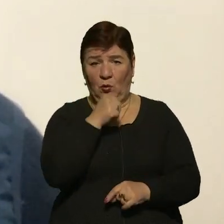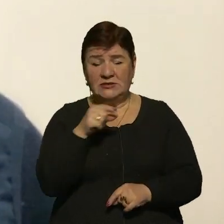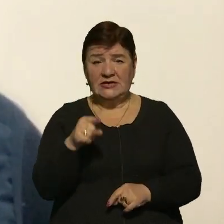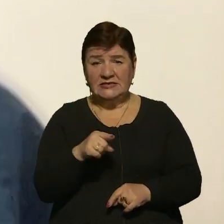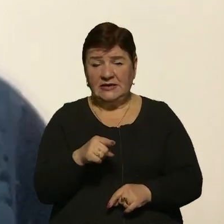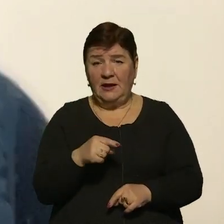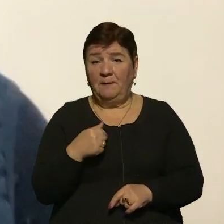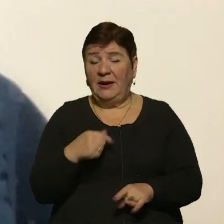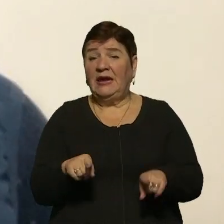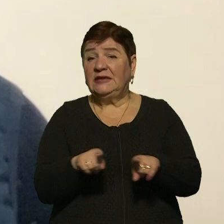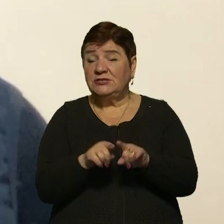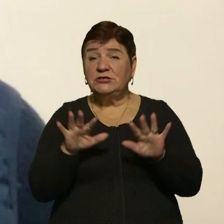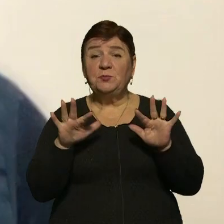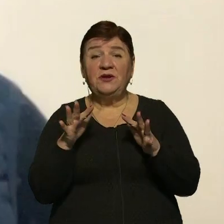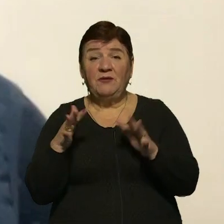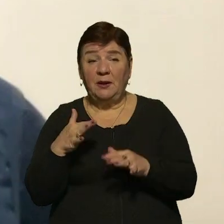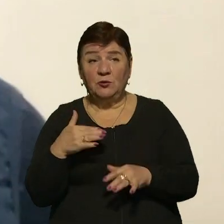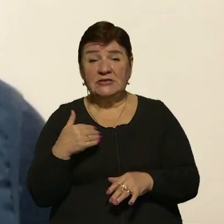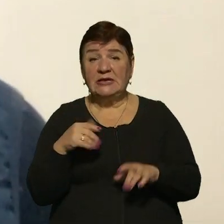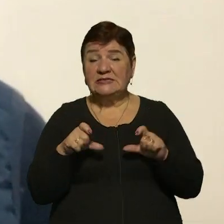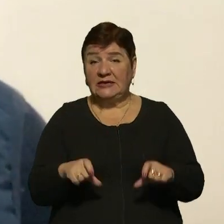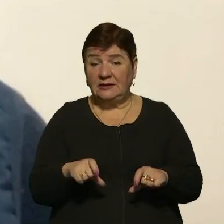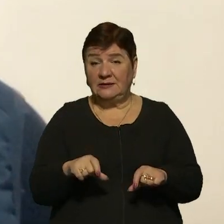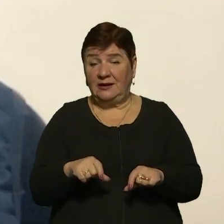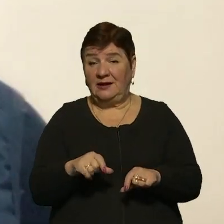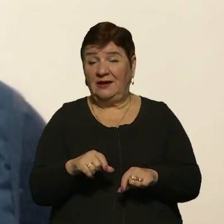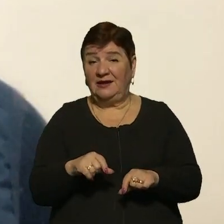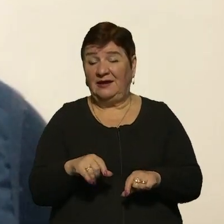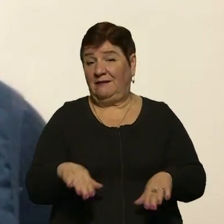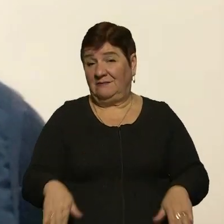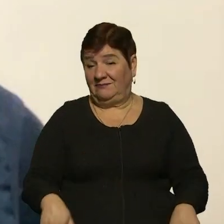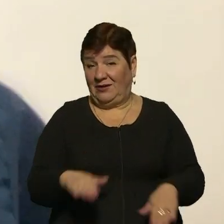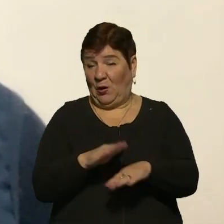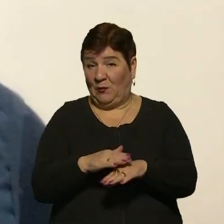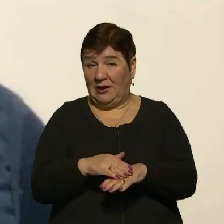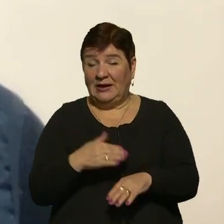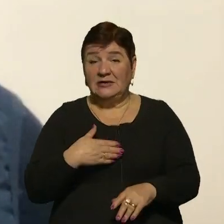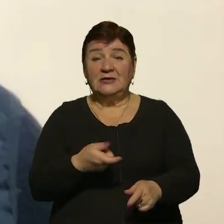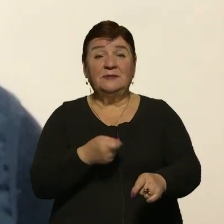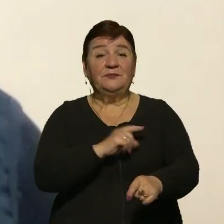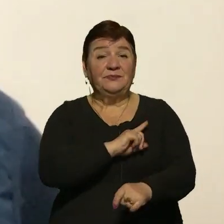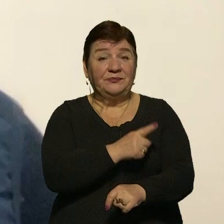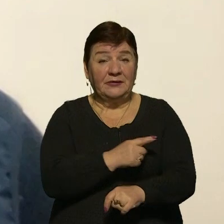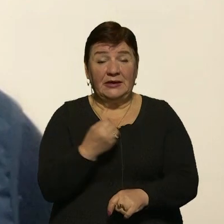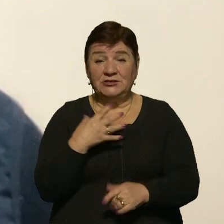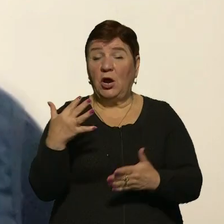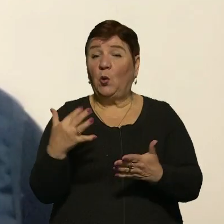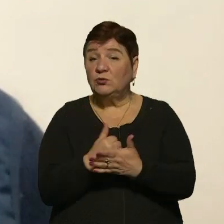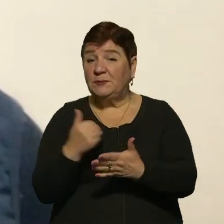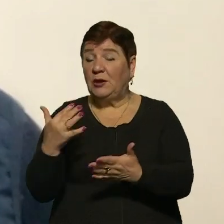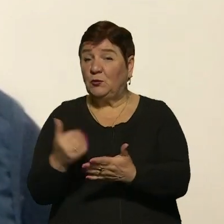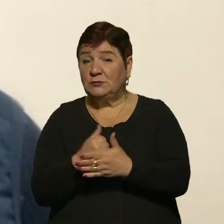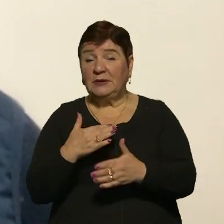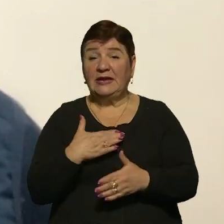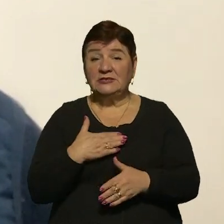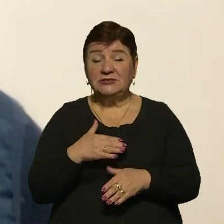квартал півроку ми ж теж не сподіваємося сидіти склавши руки. Правильно? Наші збройні сили, я впевнений, продемонструють ще успіхи. Я думаю,